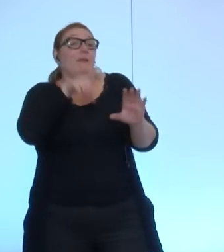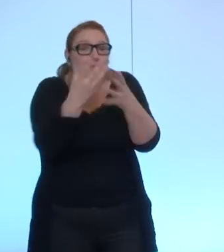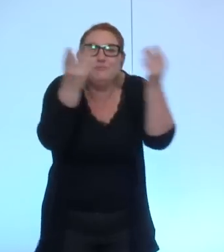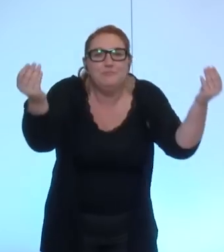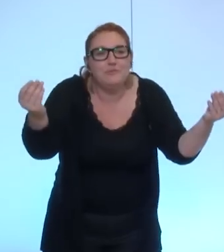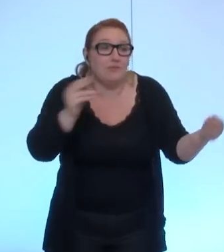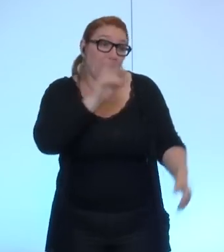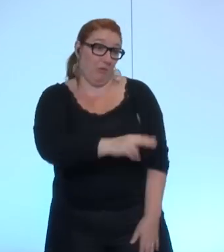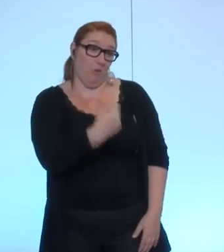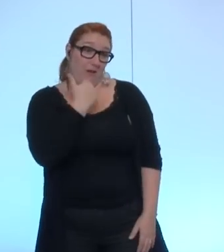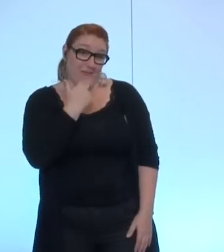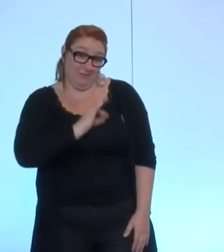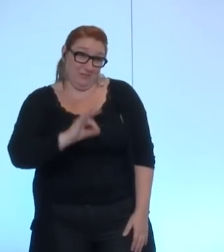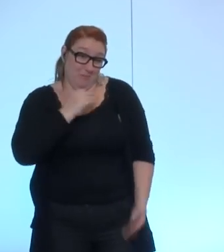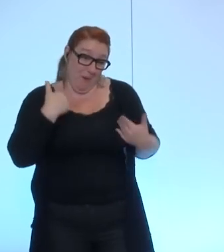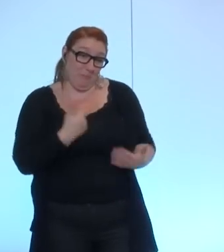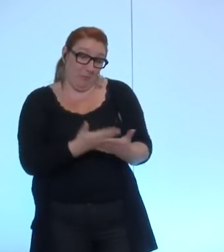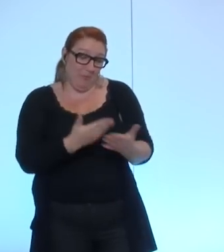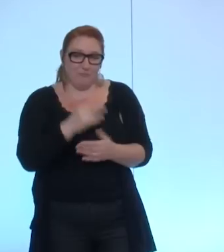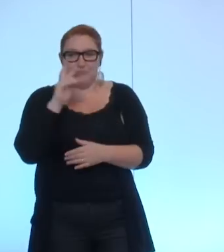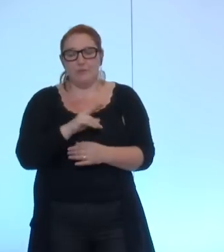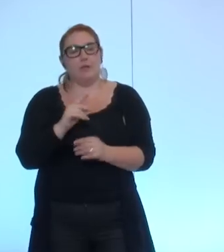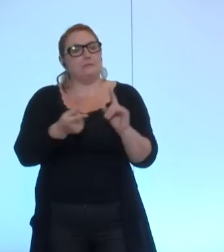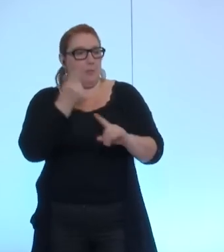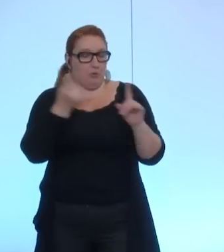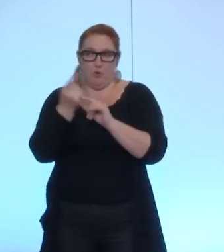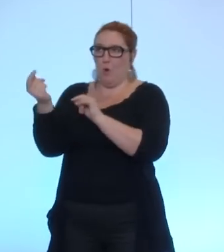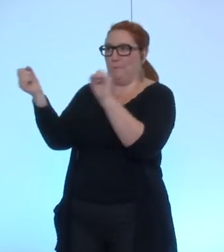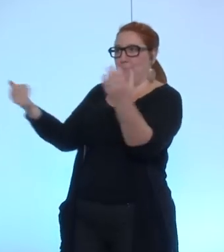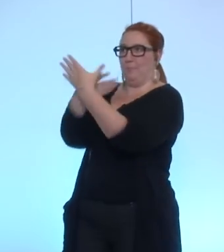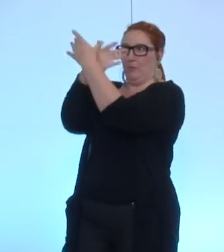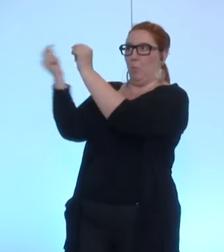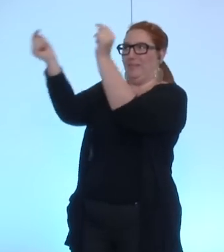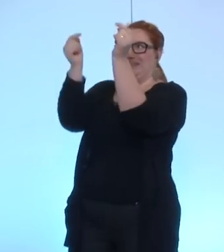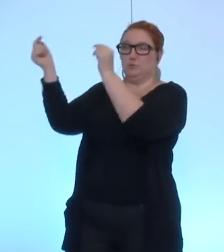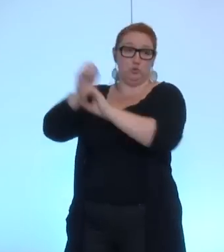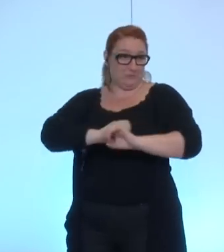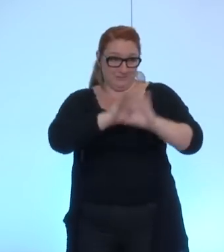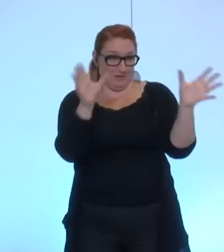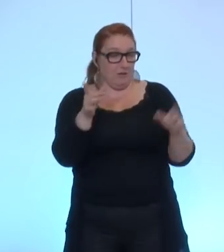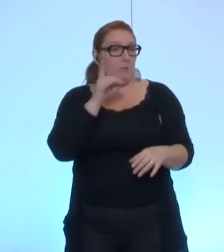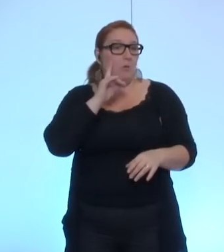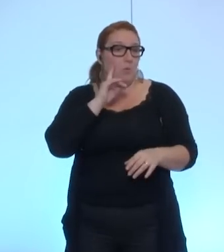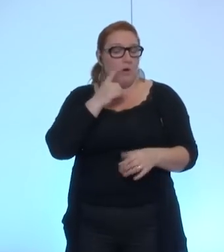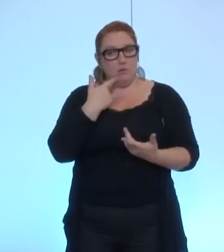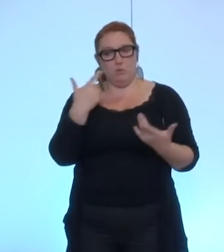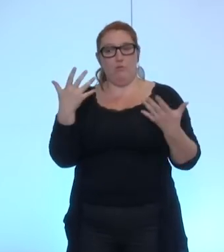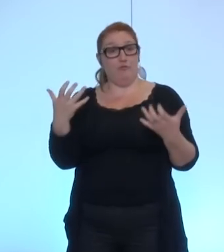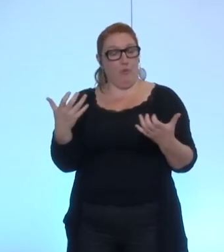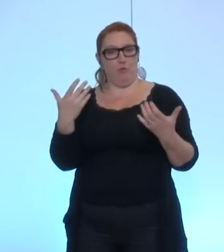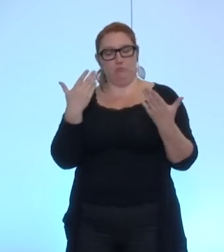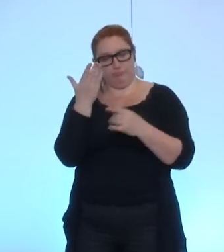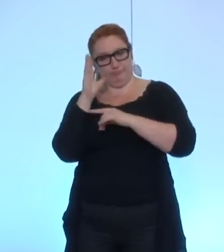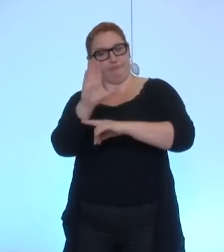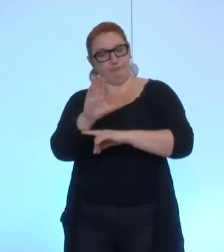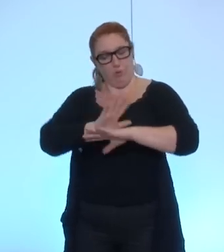ce qui est important et les discussions que nous avons à la métropole sont claires en ce sens c'est que nous positionnons le débat en disant qu